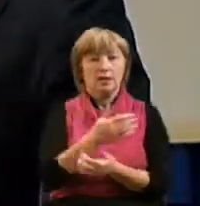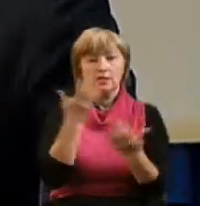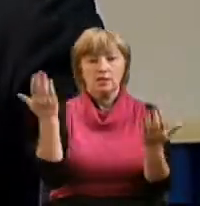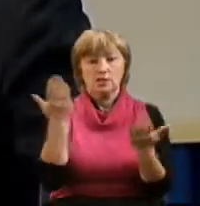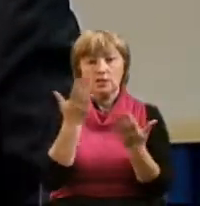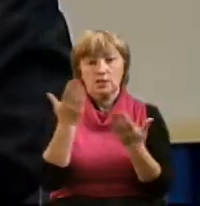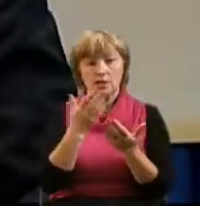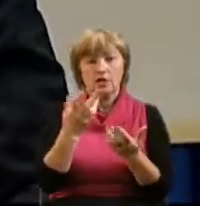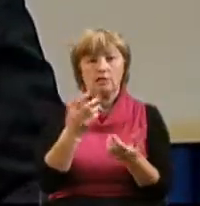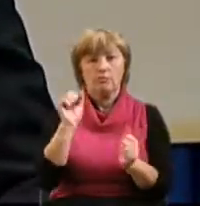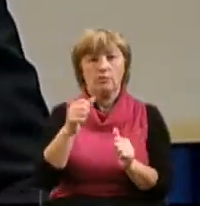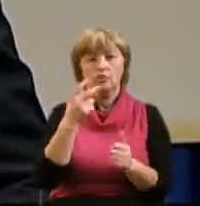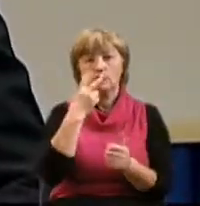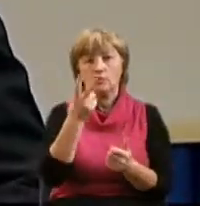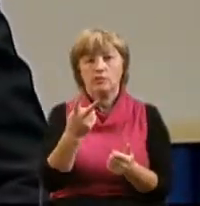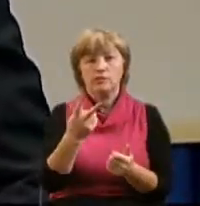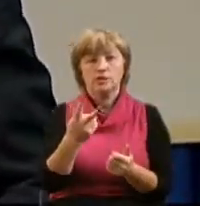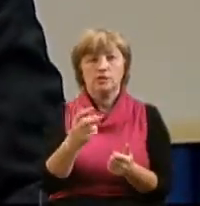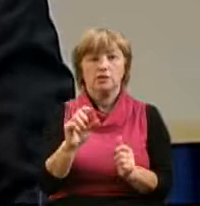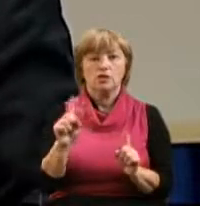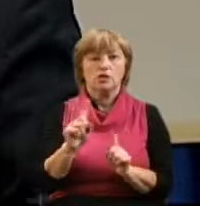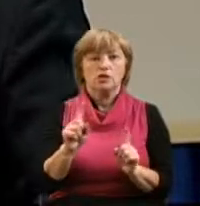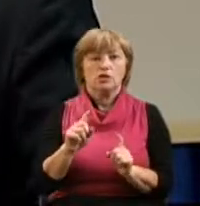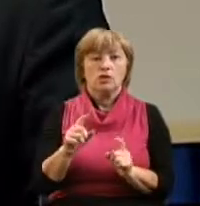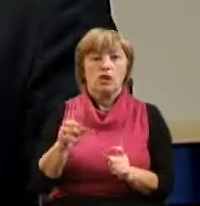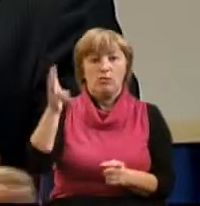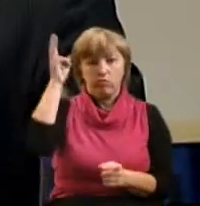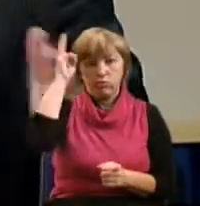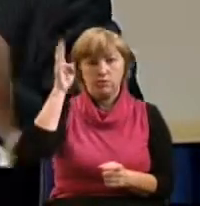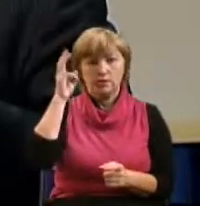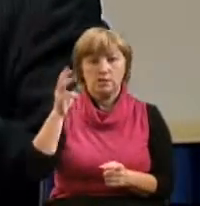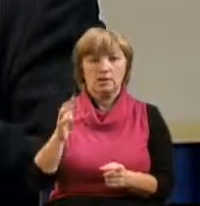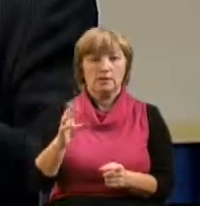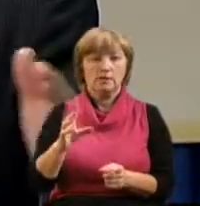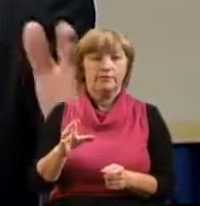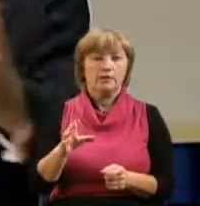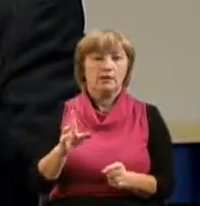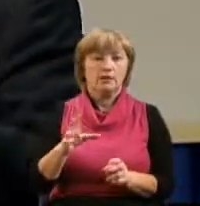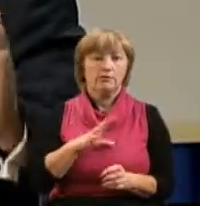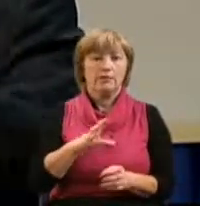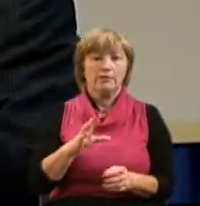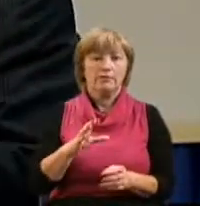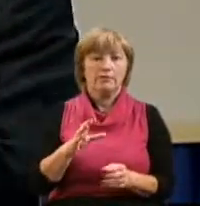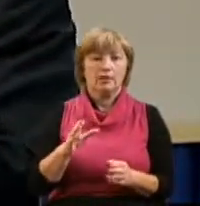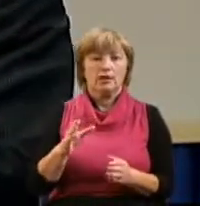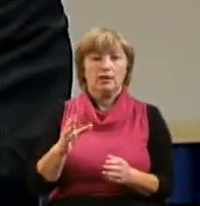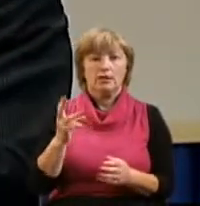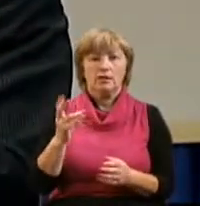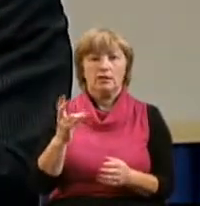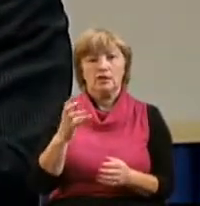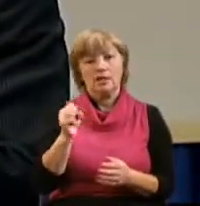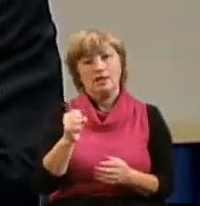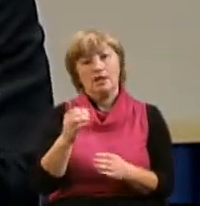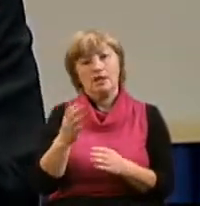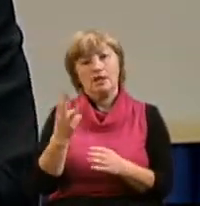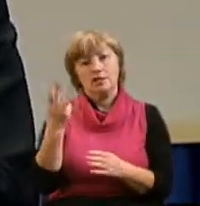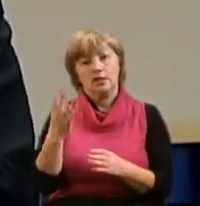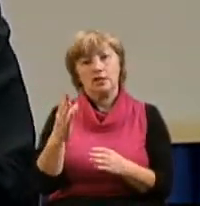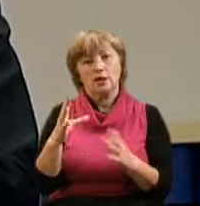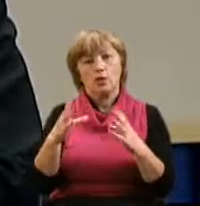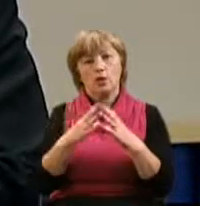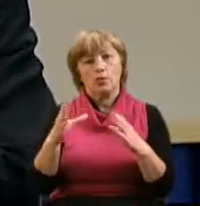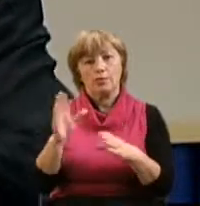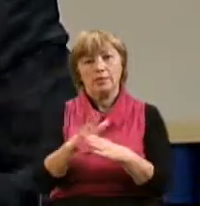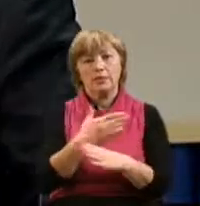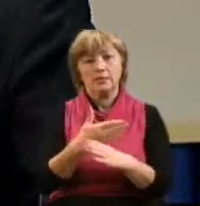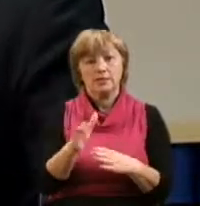можем увидеть, что апостолы, они как бы были разбиты на три группы. Первую группу